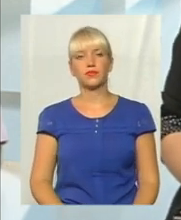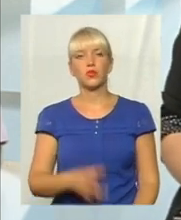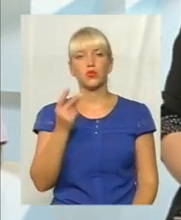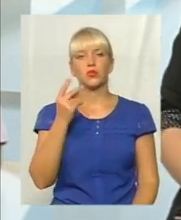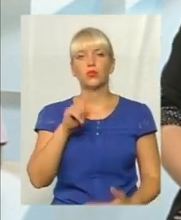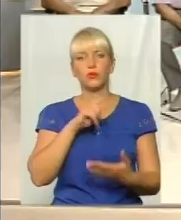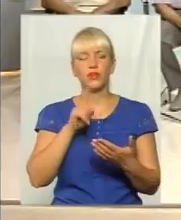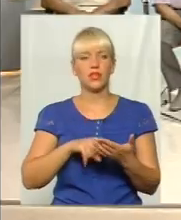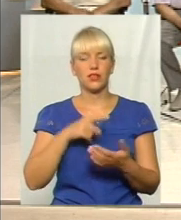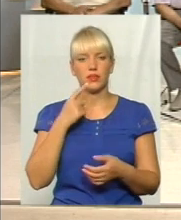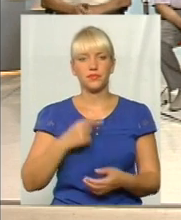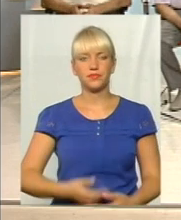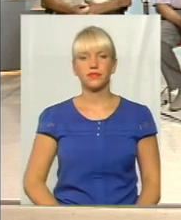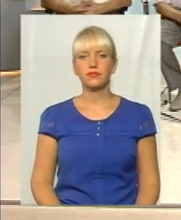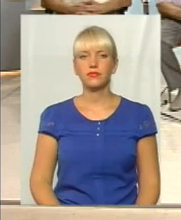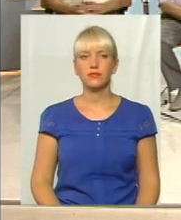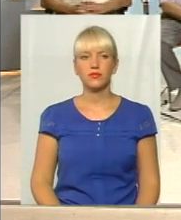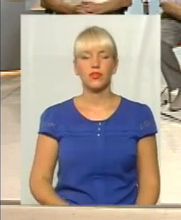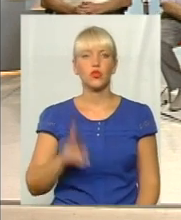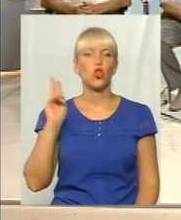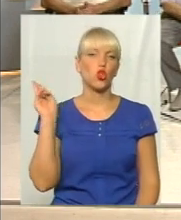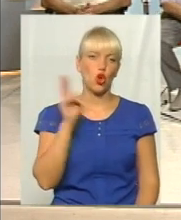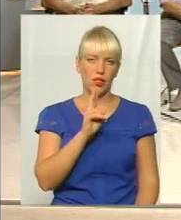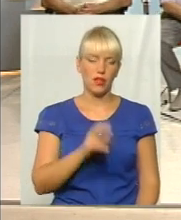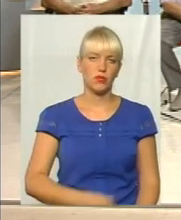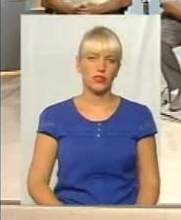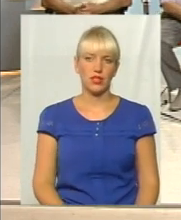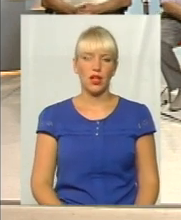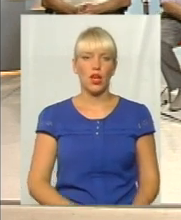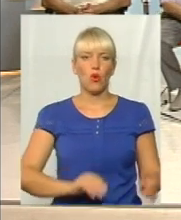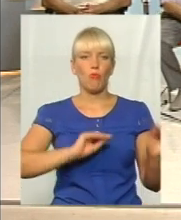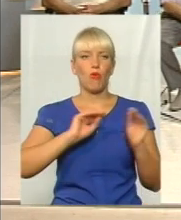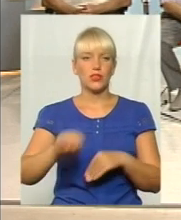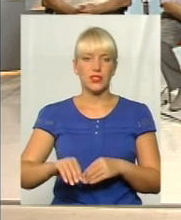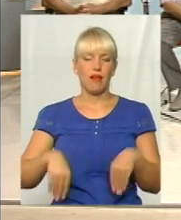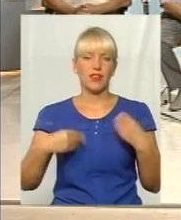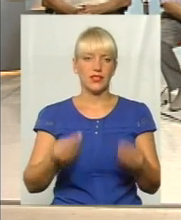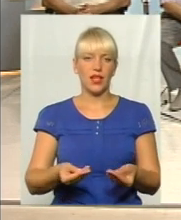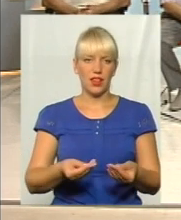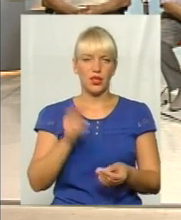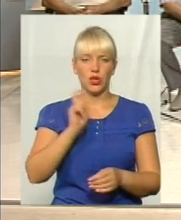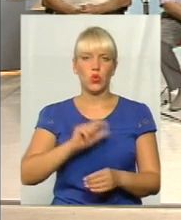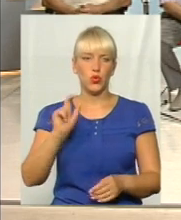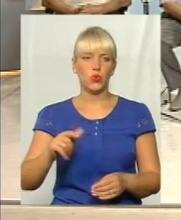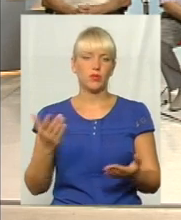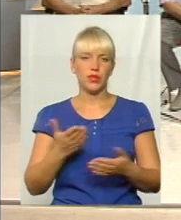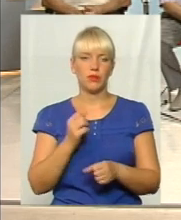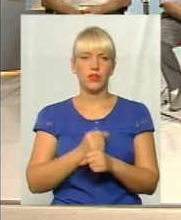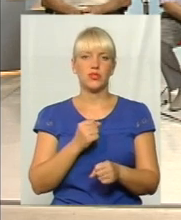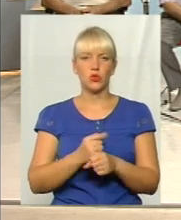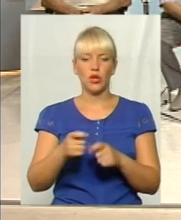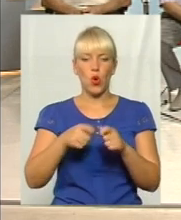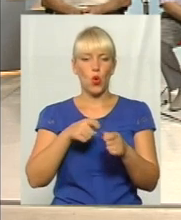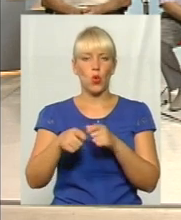яке буде друге? Друге питання з контролінгу. Так. Поставили, дали людям, які працюють в